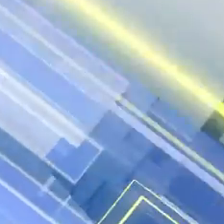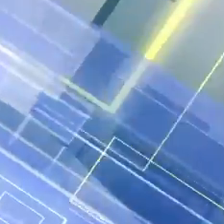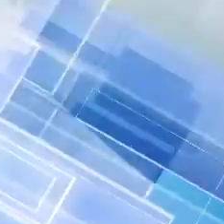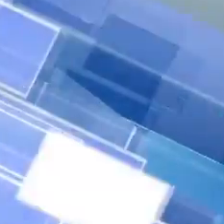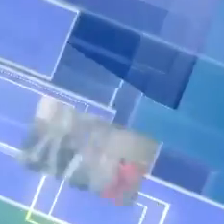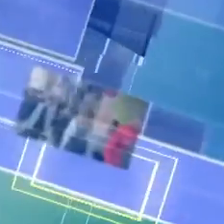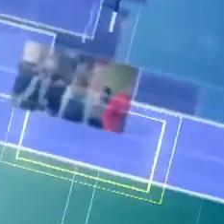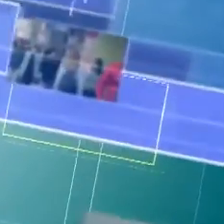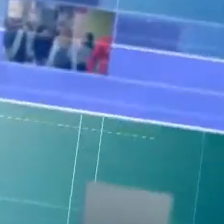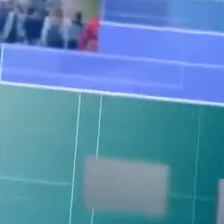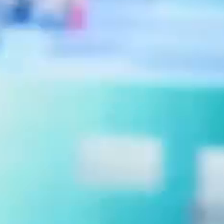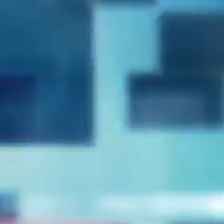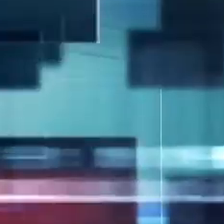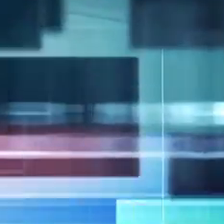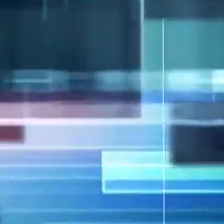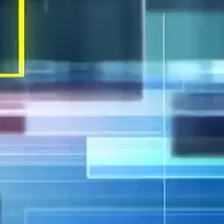Девушки отдыхают